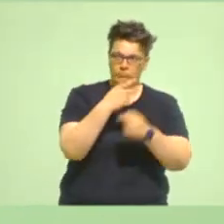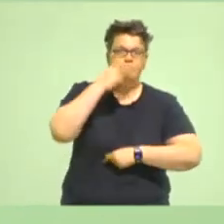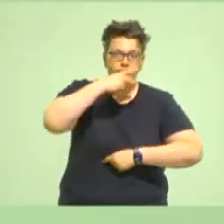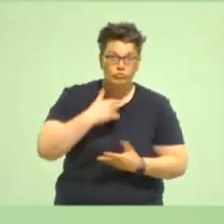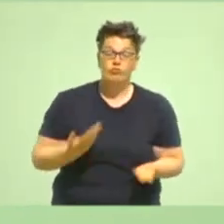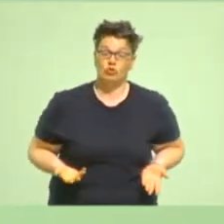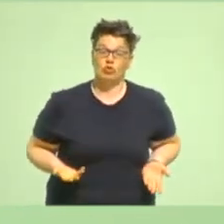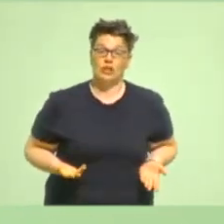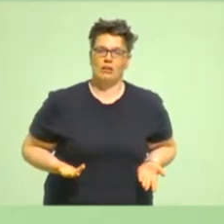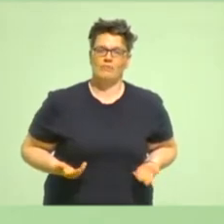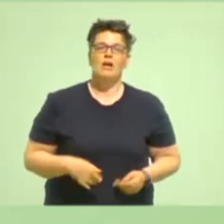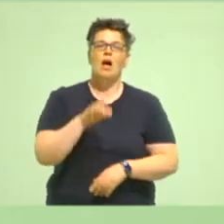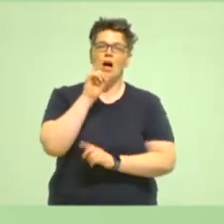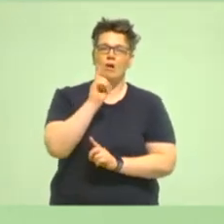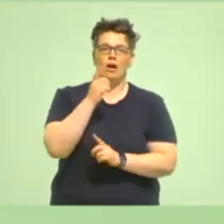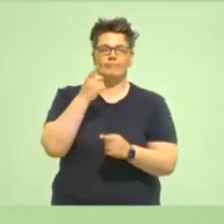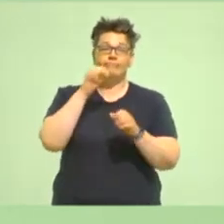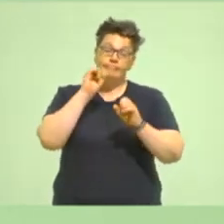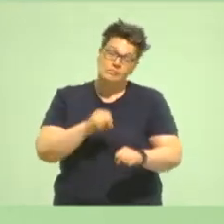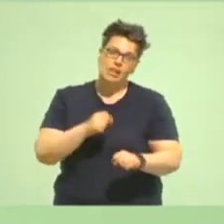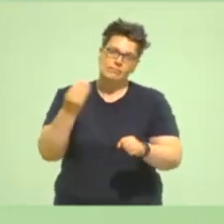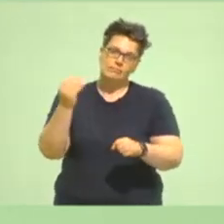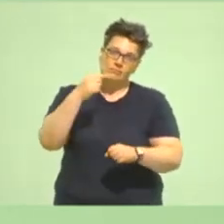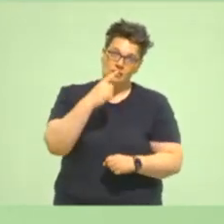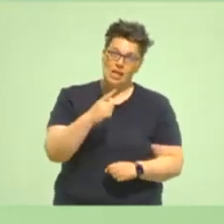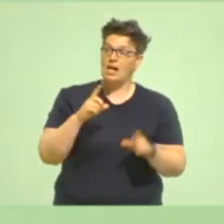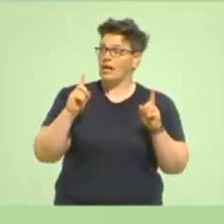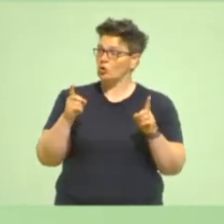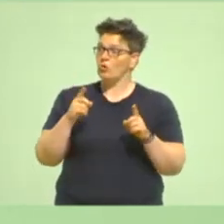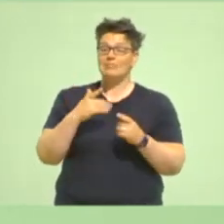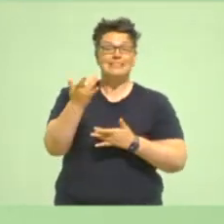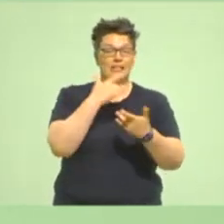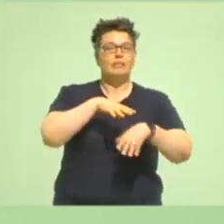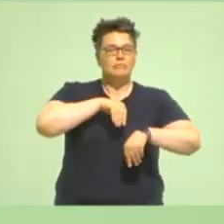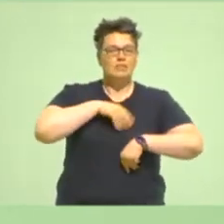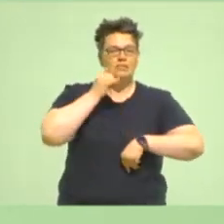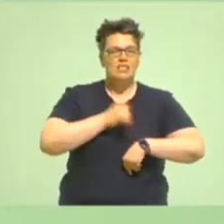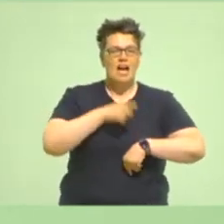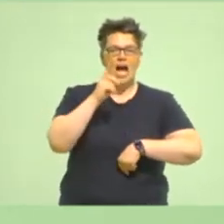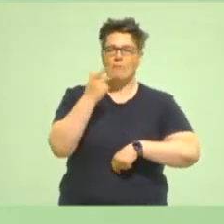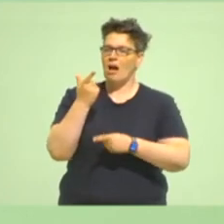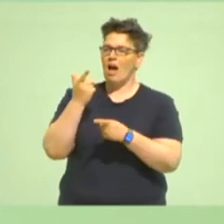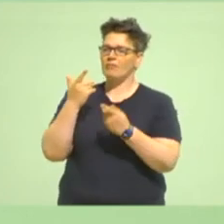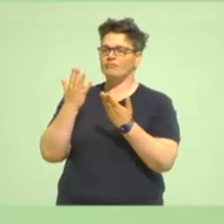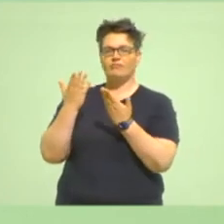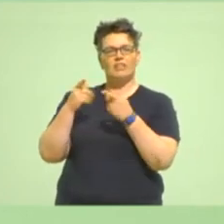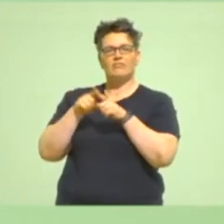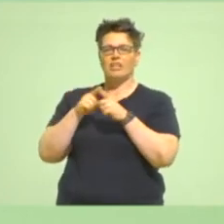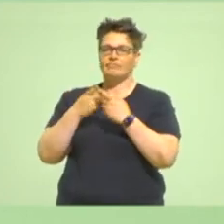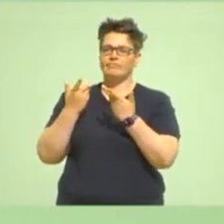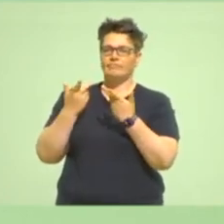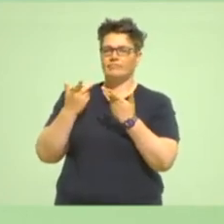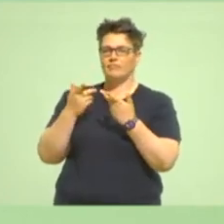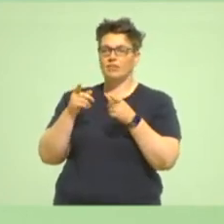Und ich kann euch aber sagen, was ich an der Stelle nicht akzeptieren kann, ist, irgendjemand so tut, als wäre das